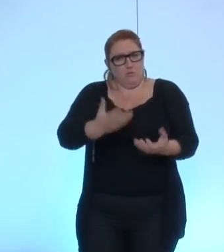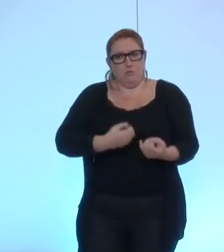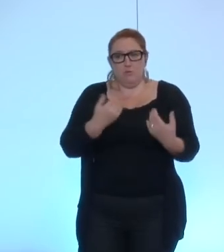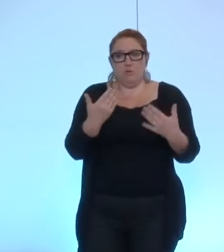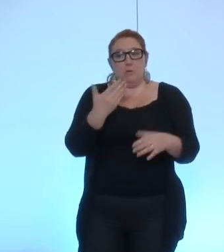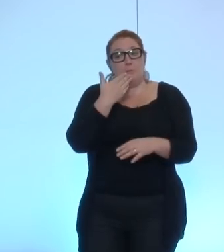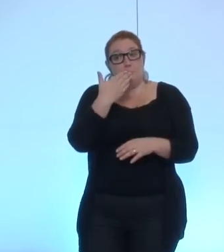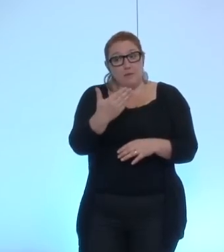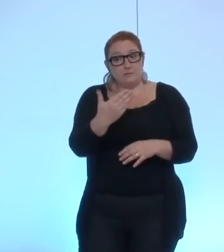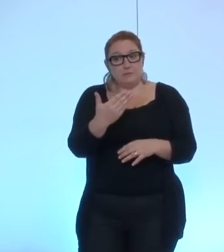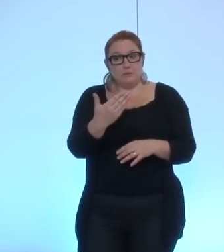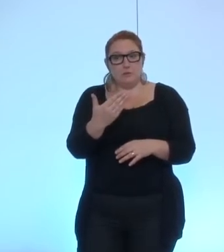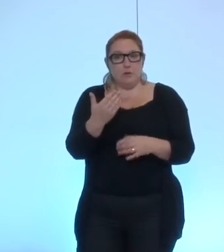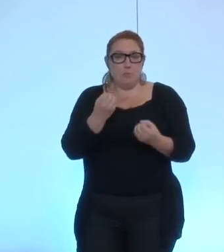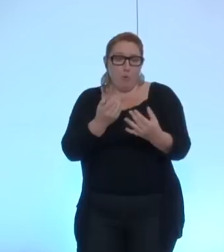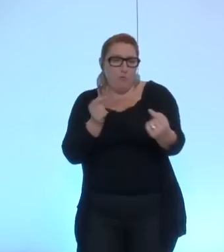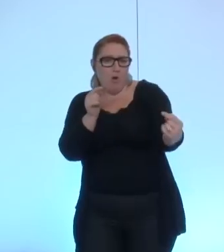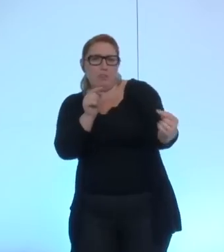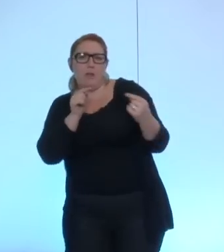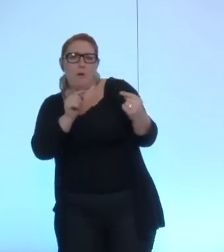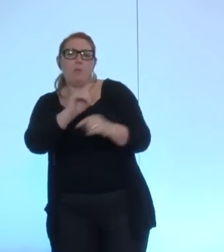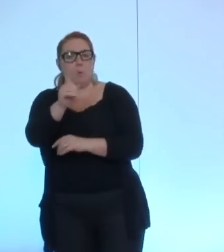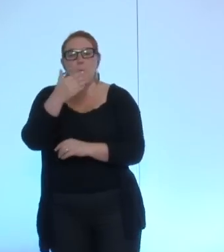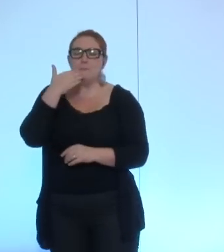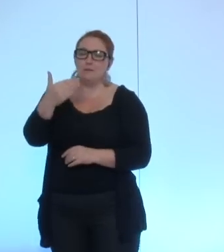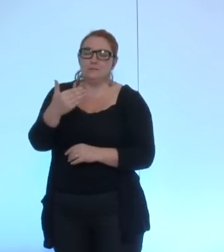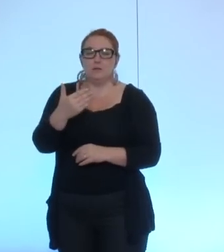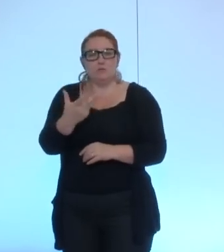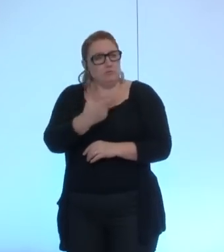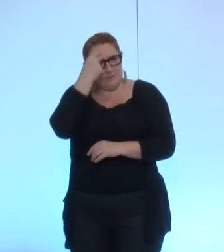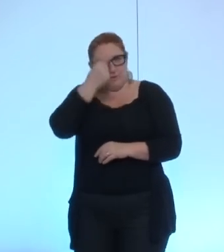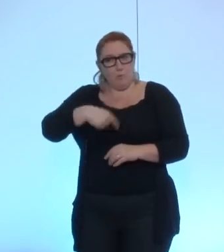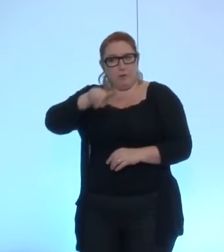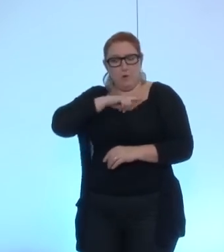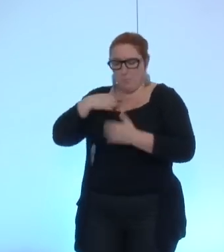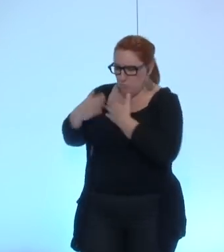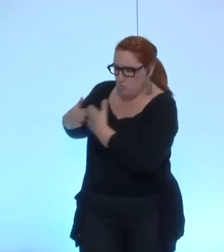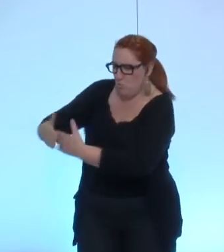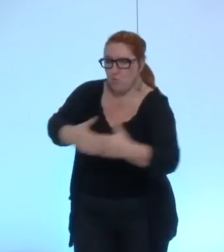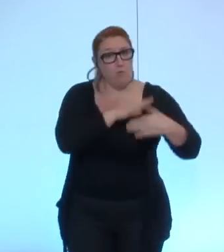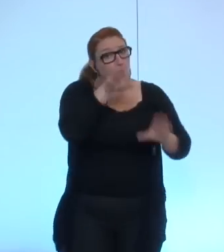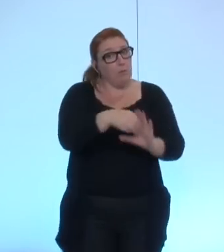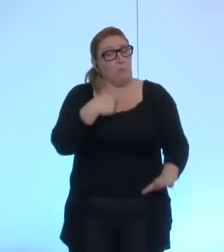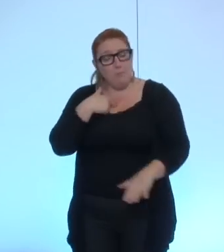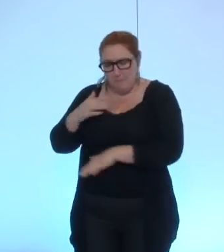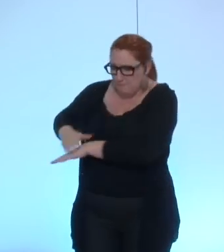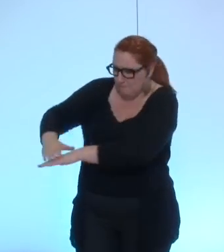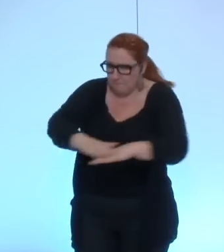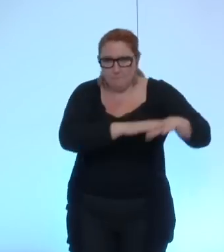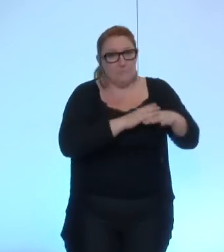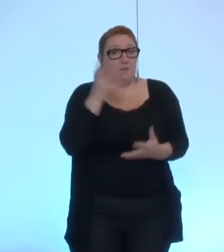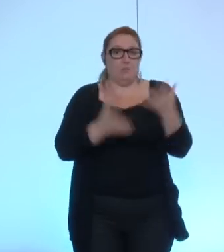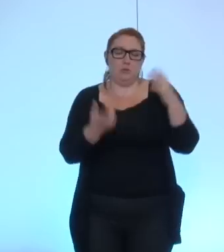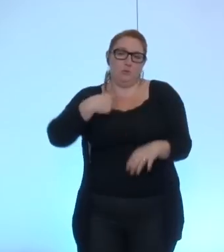en avoir fait un sujet de débat entre nous je pense que vous avez entendu l'alerte que je nous ai adressée très clairement nous avons peut-être raté une